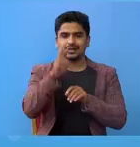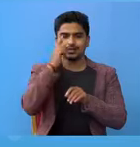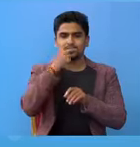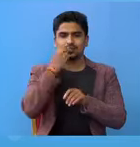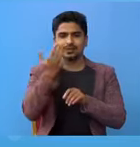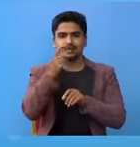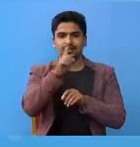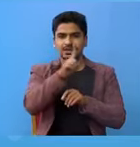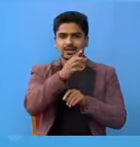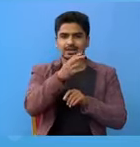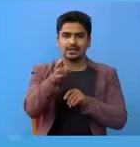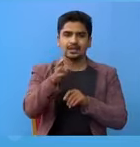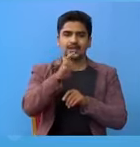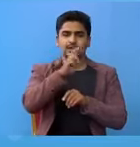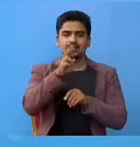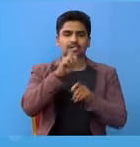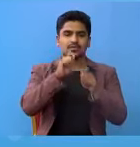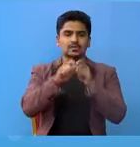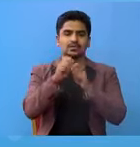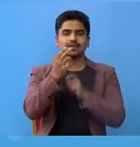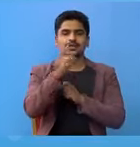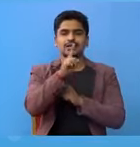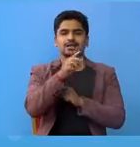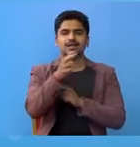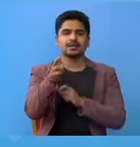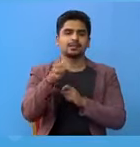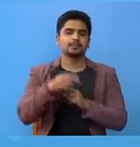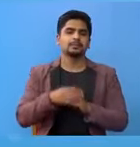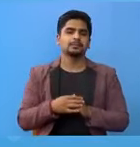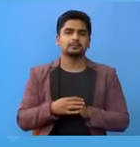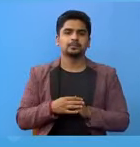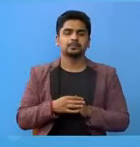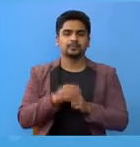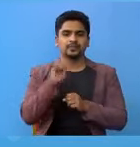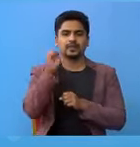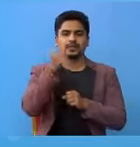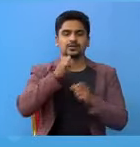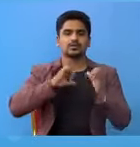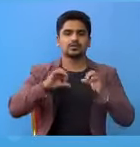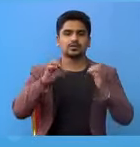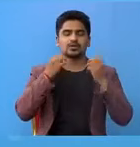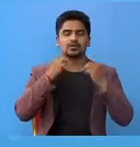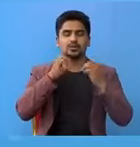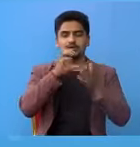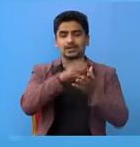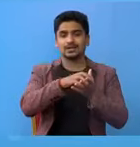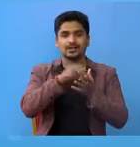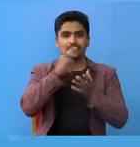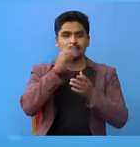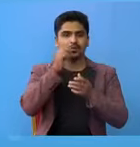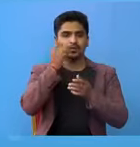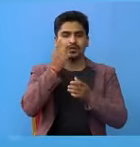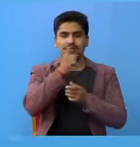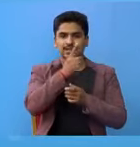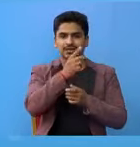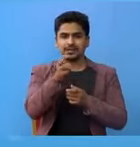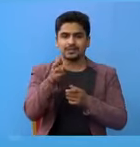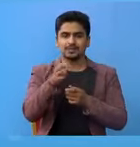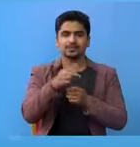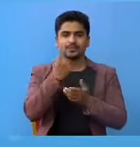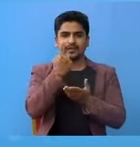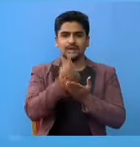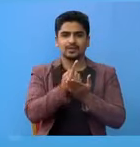रुपन देही का 1 जना, रसरलाई का 1 जना उन्होंच राष्ट्य जनस्वात्य प्रयुक्साला टेकूमा, गोर्खा का 1 जना,